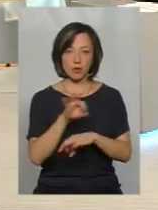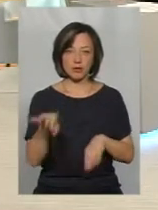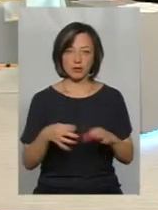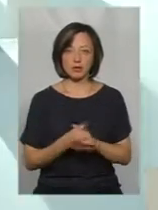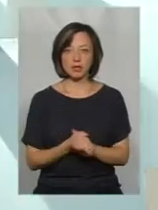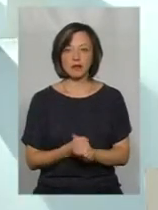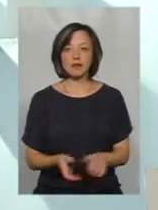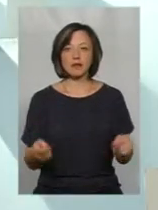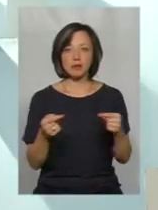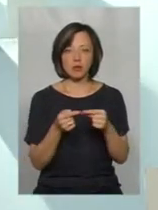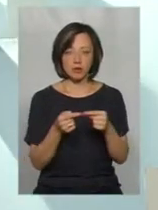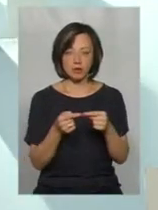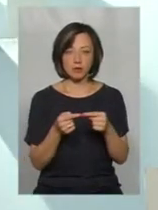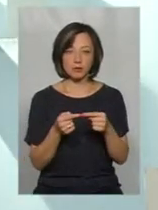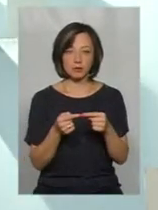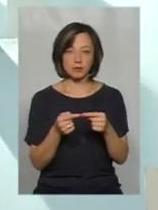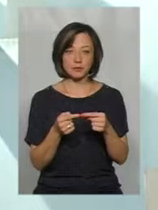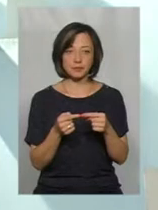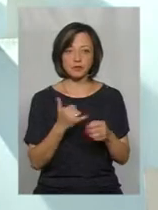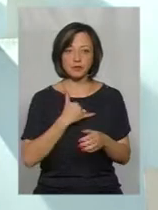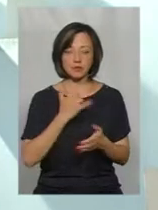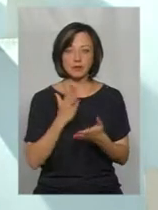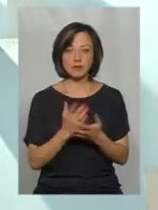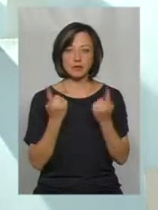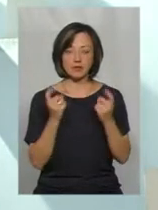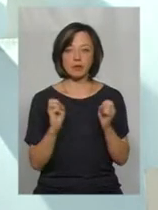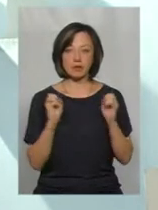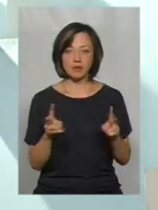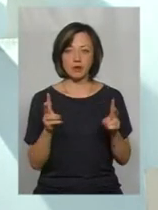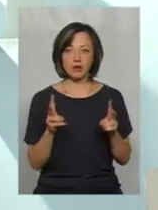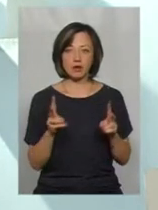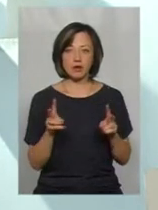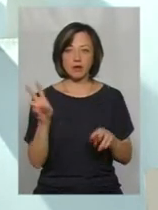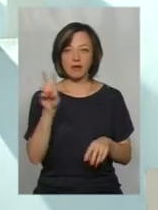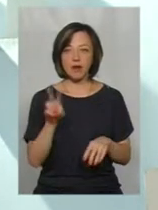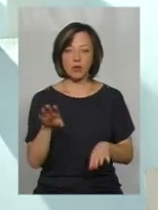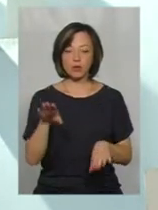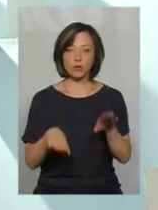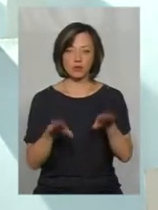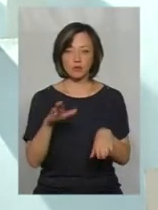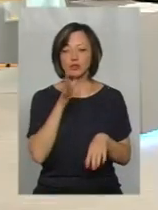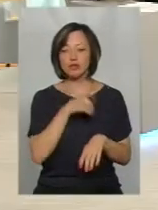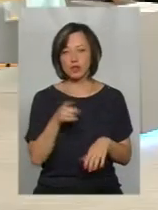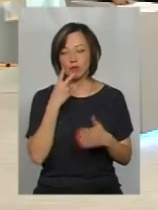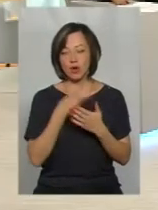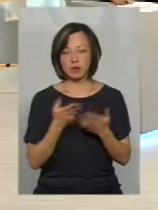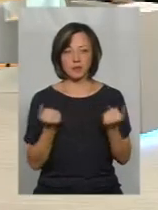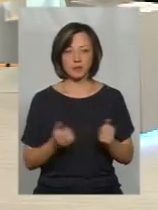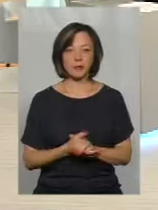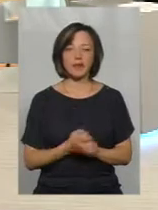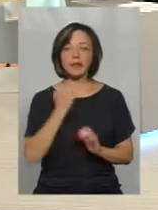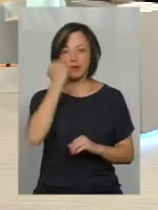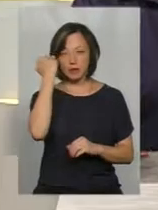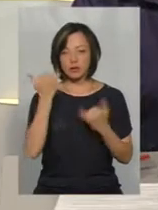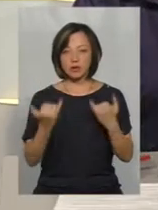Відповідно, у нас є великий ризик валютної коливання. Час покаже. Так. Дякую,